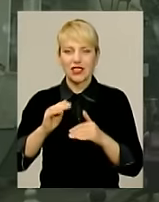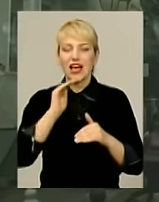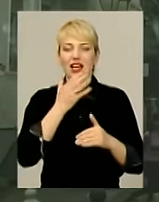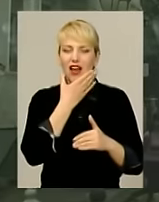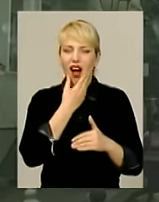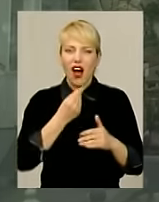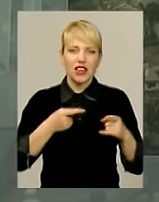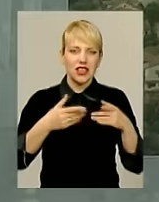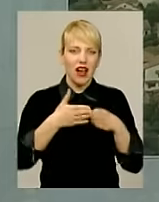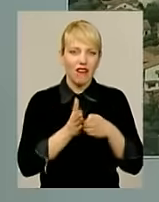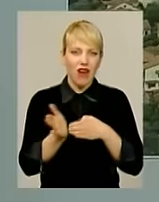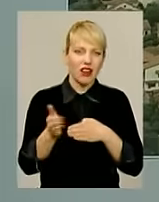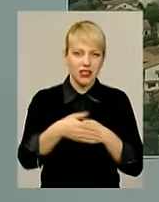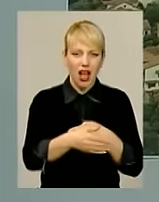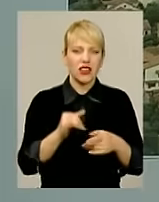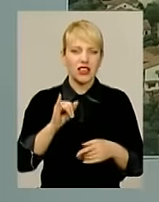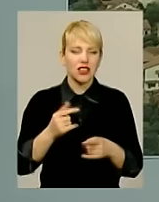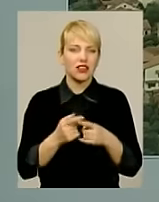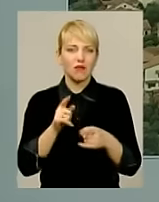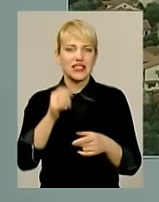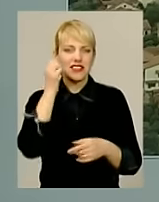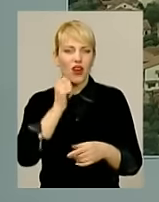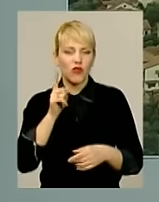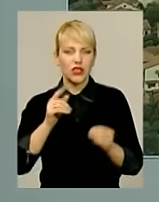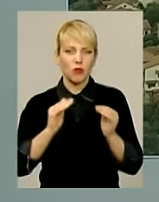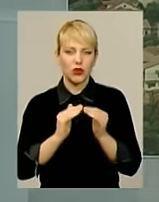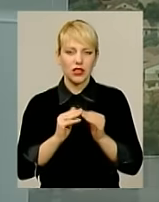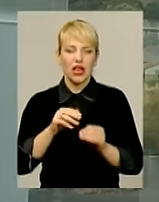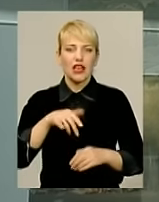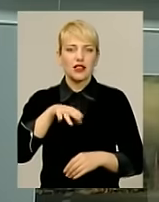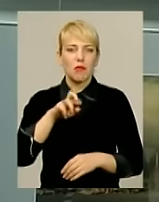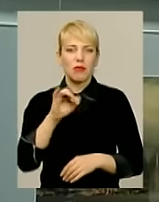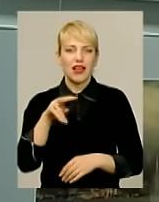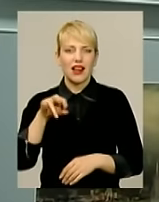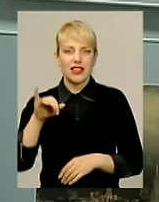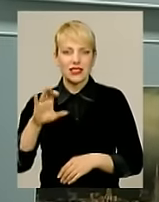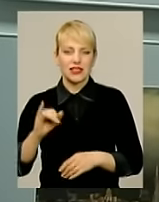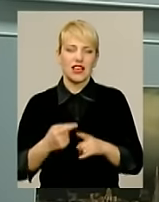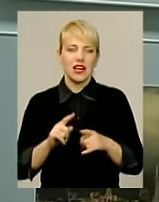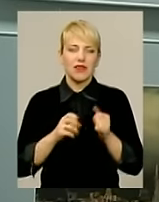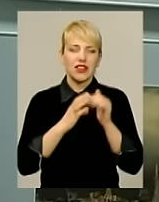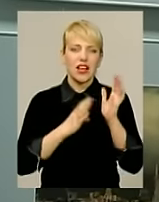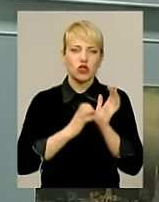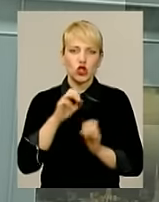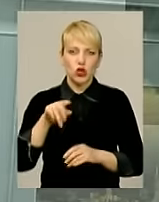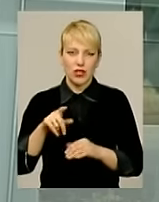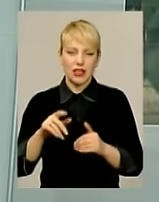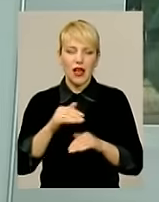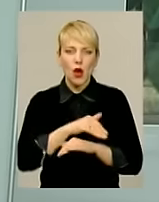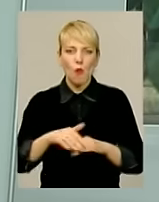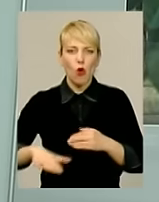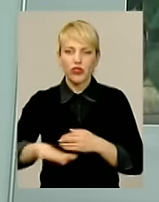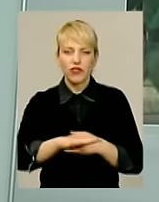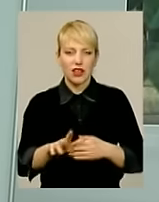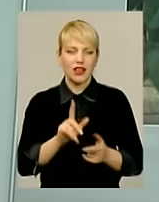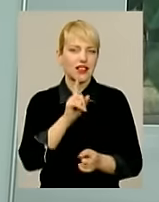квартали старого міста. А ще Тбілісі з його будинками 19-го століття, за вікнами яких вирує життя сьогодення, і подвір'ями, які не змінні